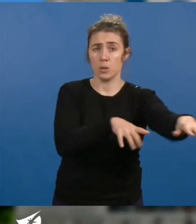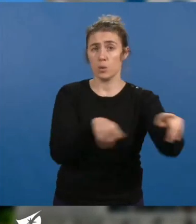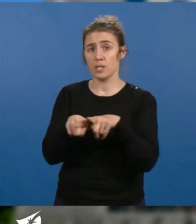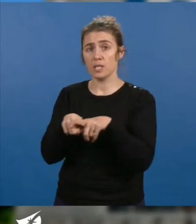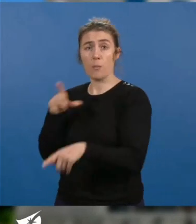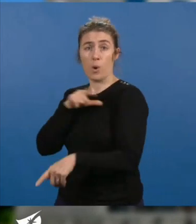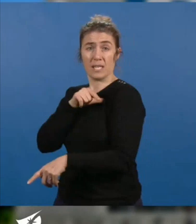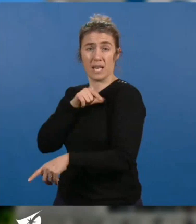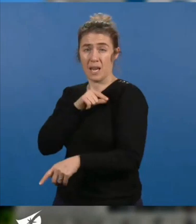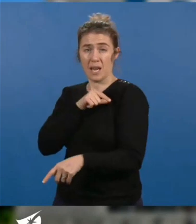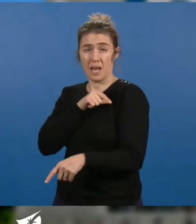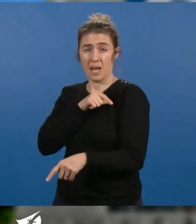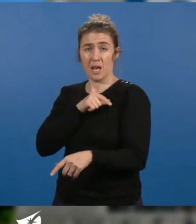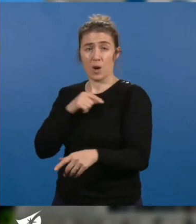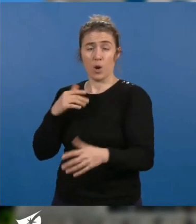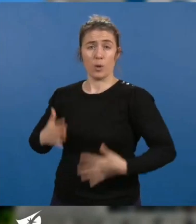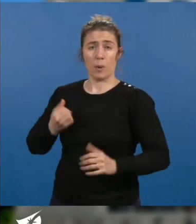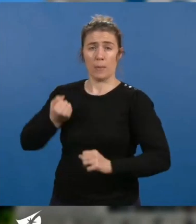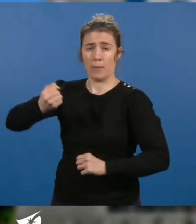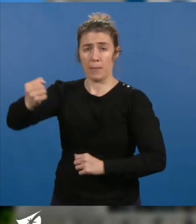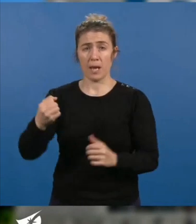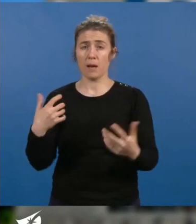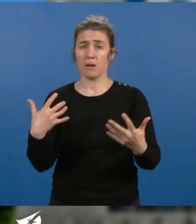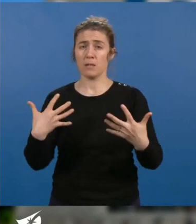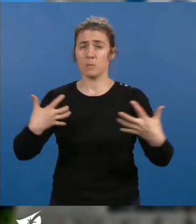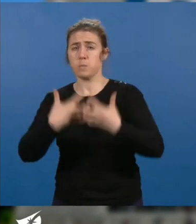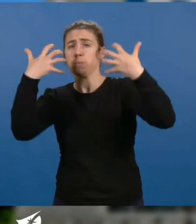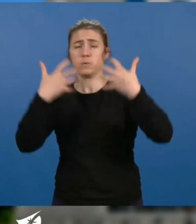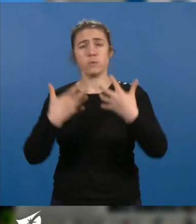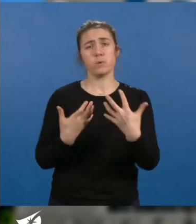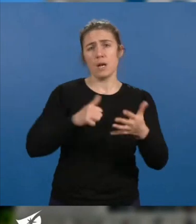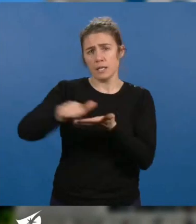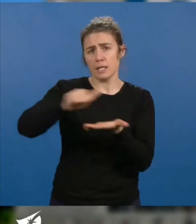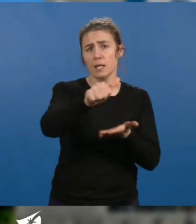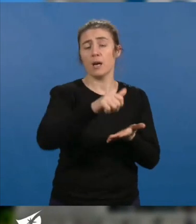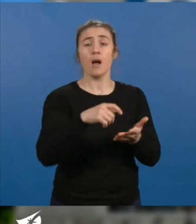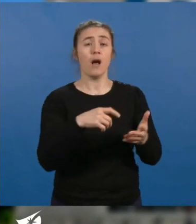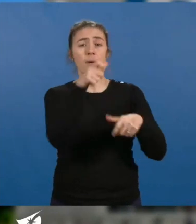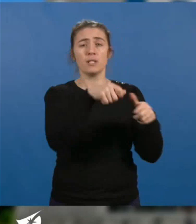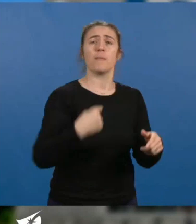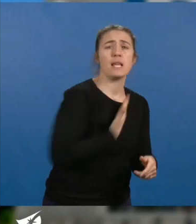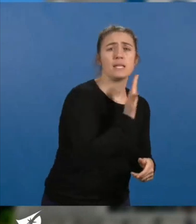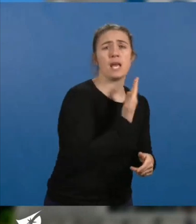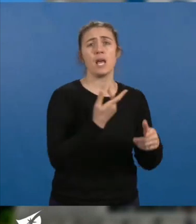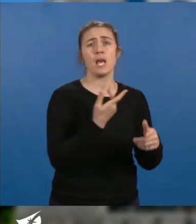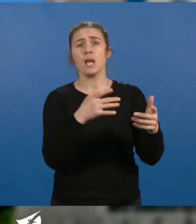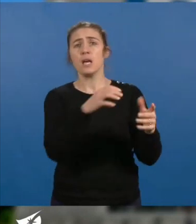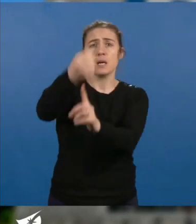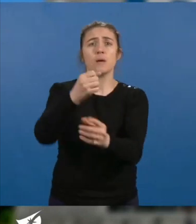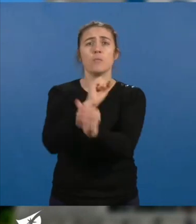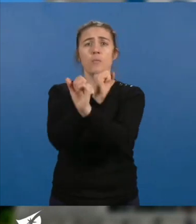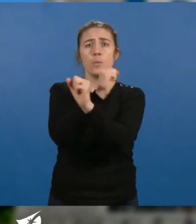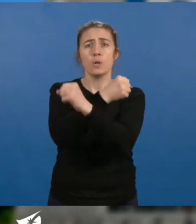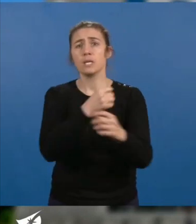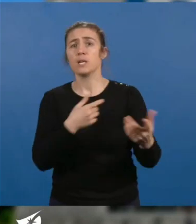casse, dont le tribunal administratif, des affrontements, de nombreux blessés, des gardes à vue, des interpellations violentes, y compris des agressions